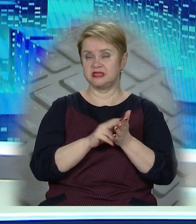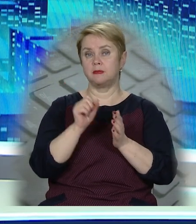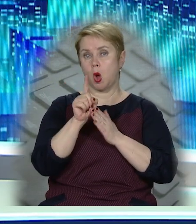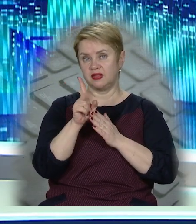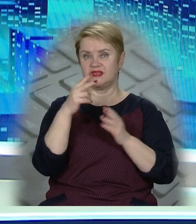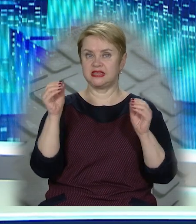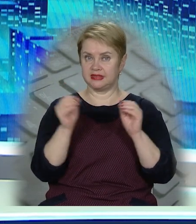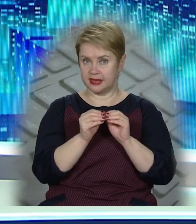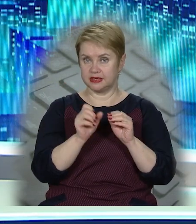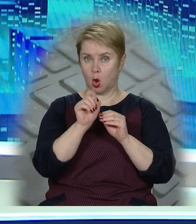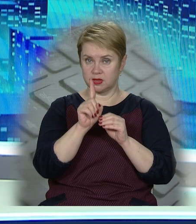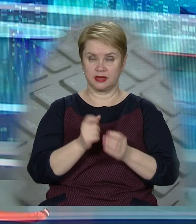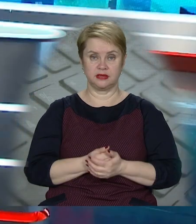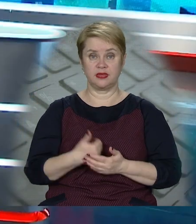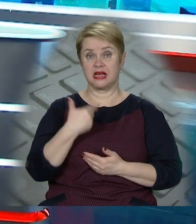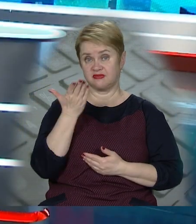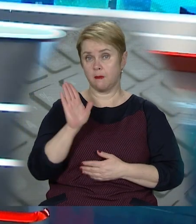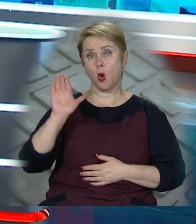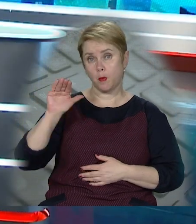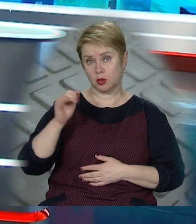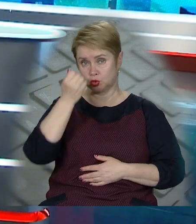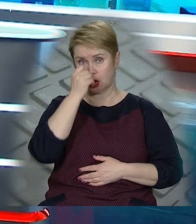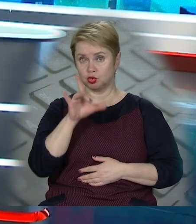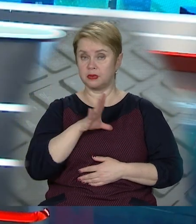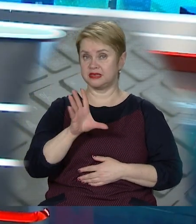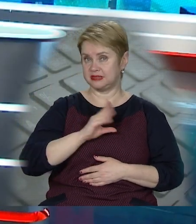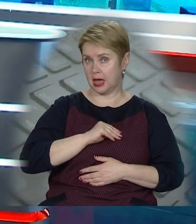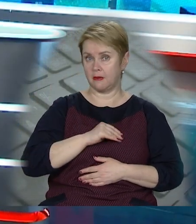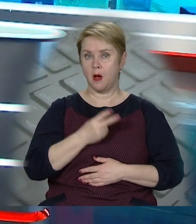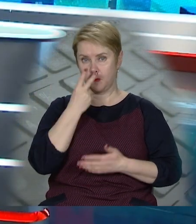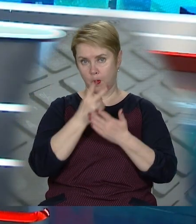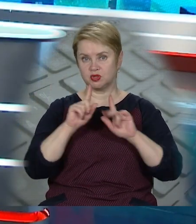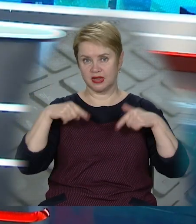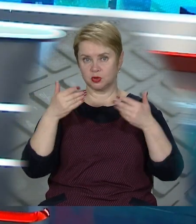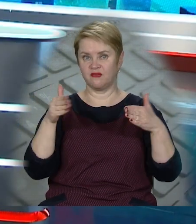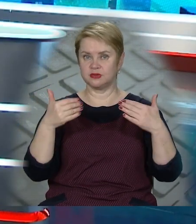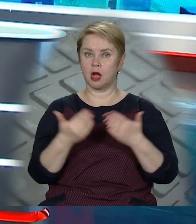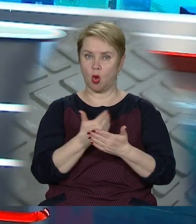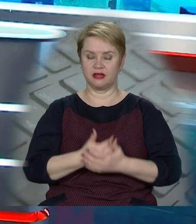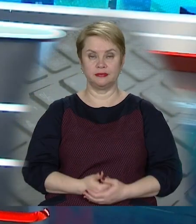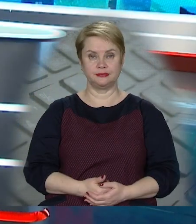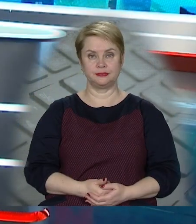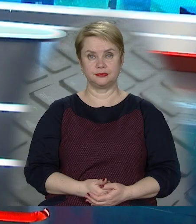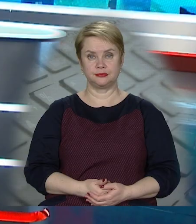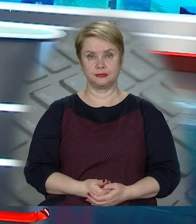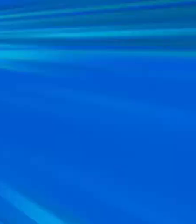11 210 11. Я ж з вами прощаюся. Дякую, що були з нами. Побачимось в наступних випусках новин.